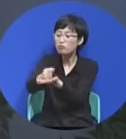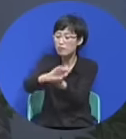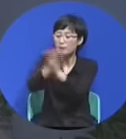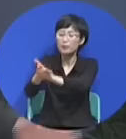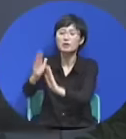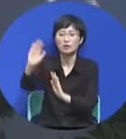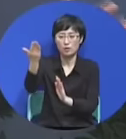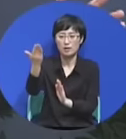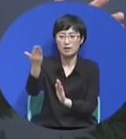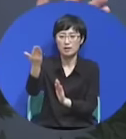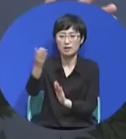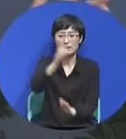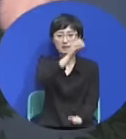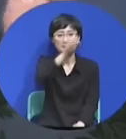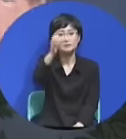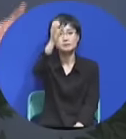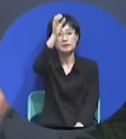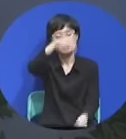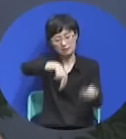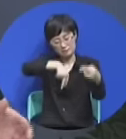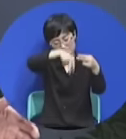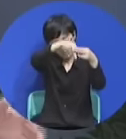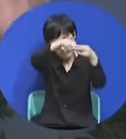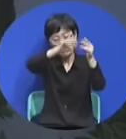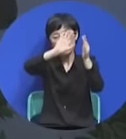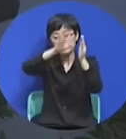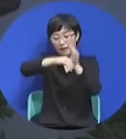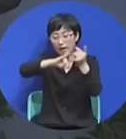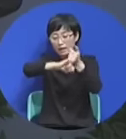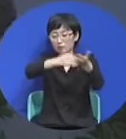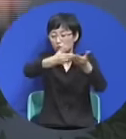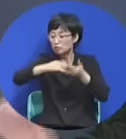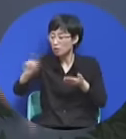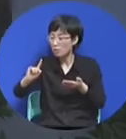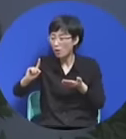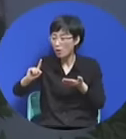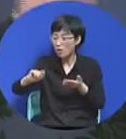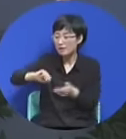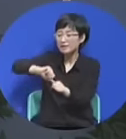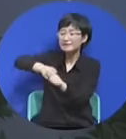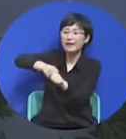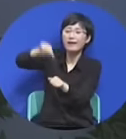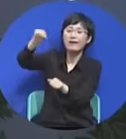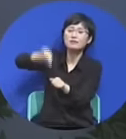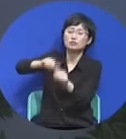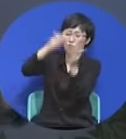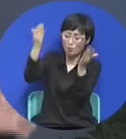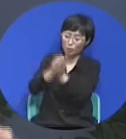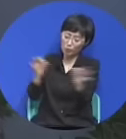그리스도께서 십자가 지시고 하나님 주신 약속은 뭐냐 모든 재앙을 없애기로 하신 것이다